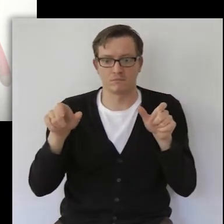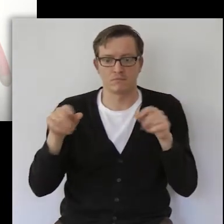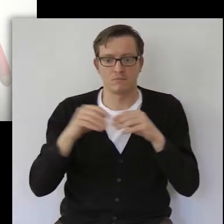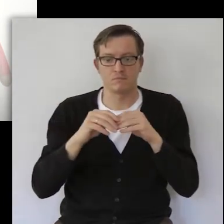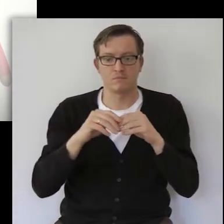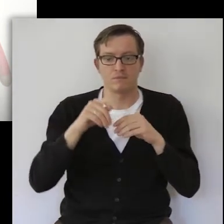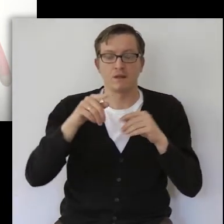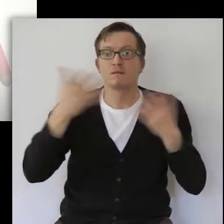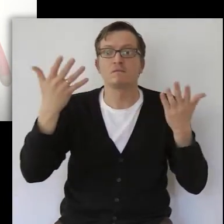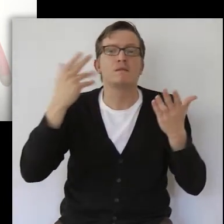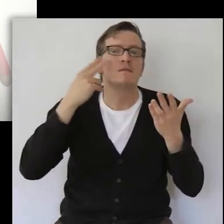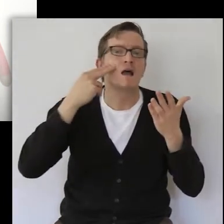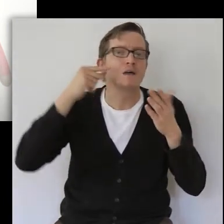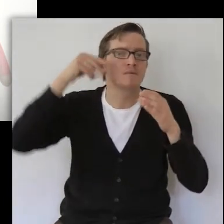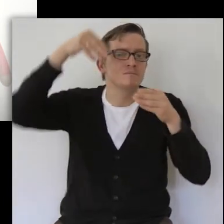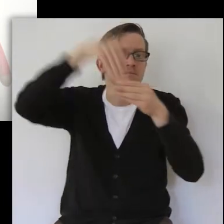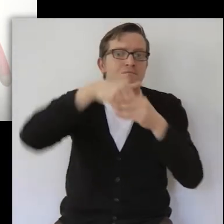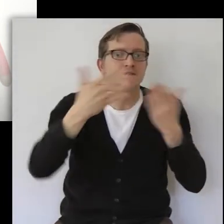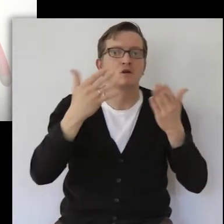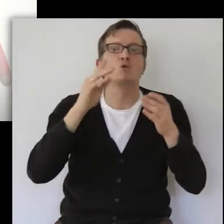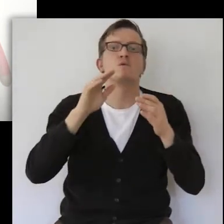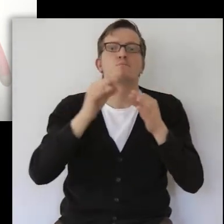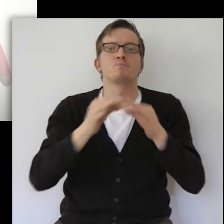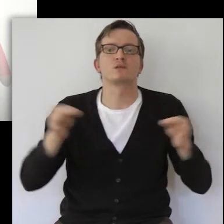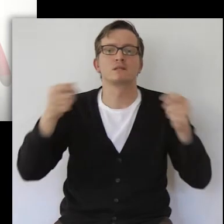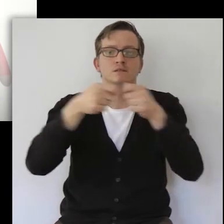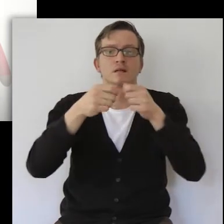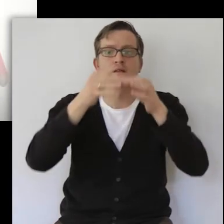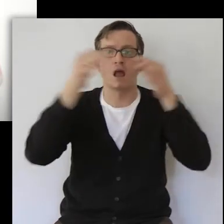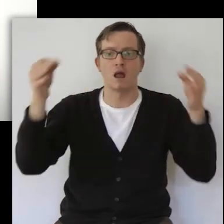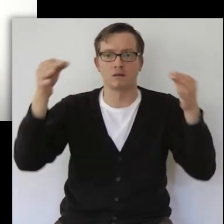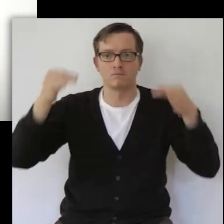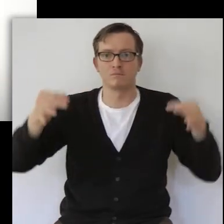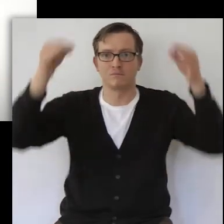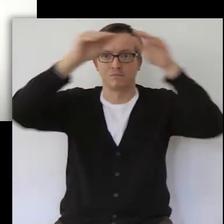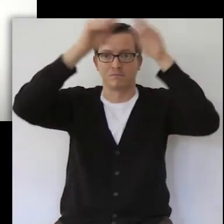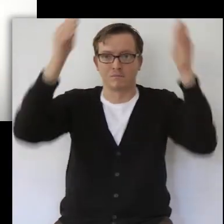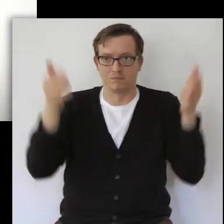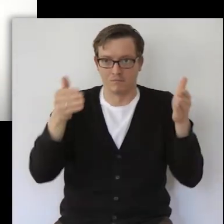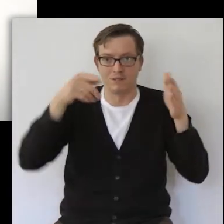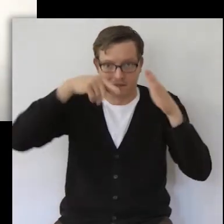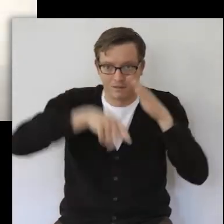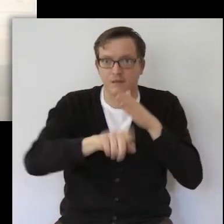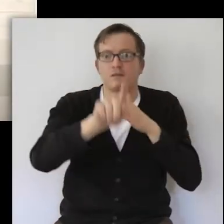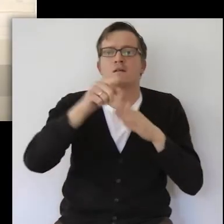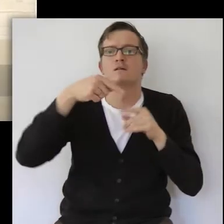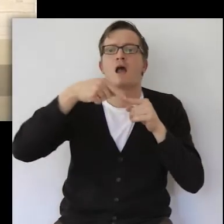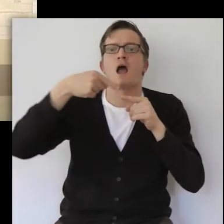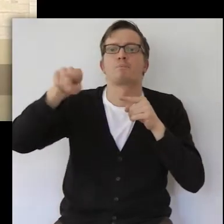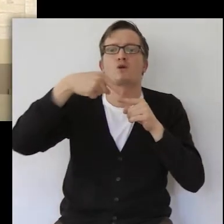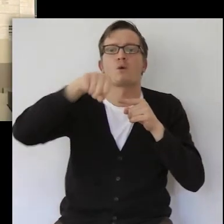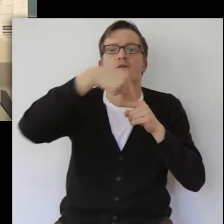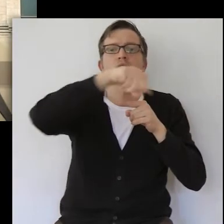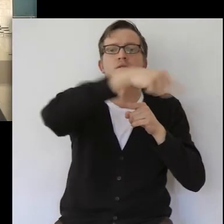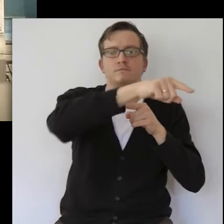Politiker, die im Bundestag sitzen, nennt man Abgeordnete. Der Bundestag ist ein